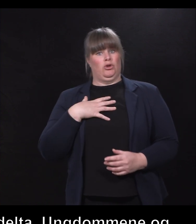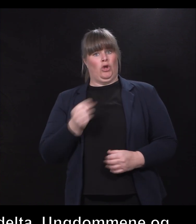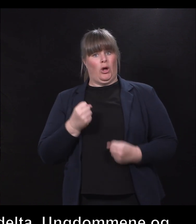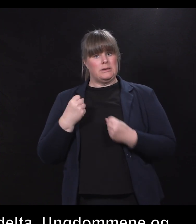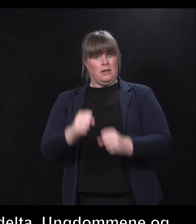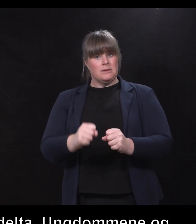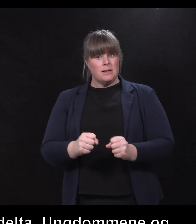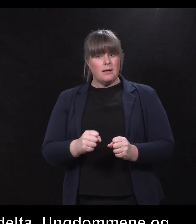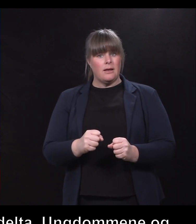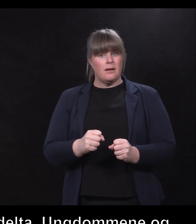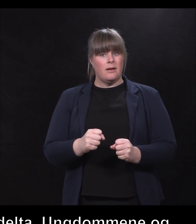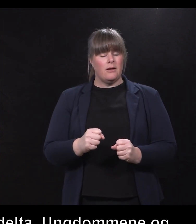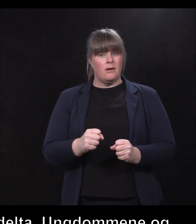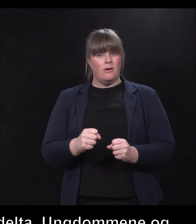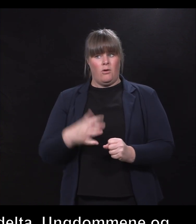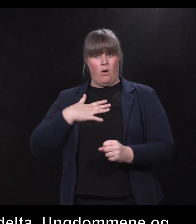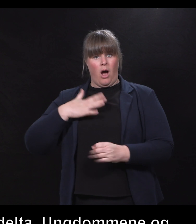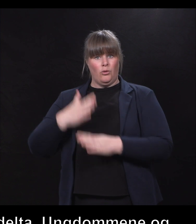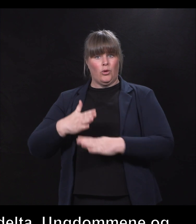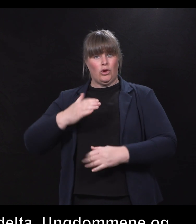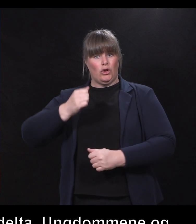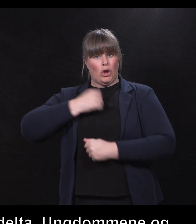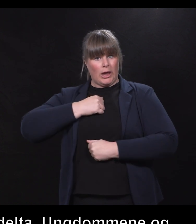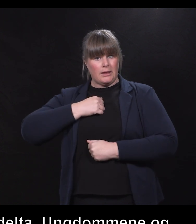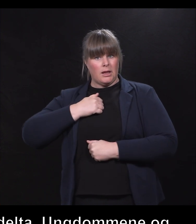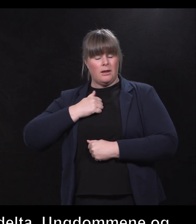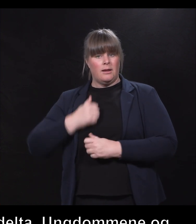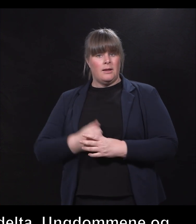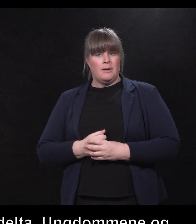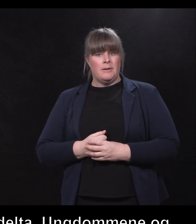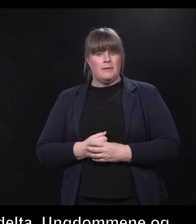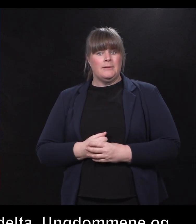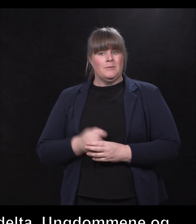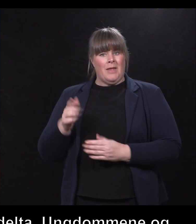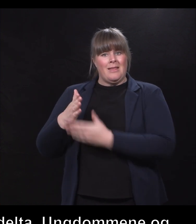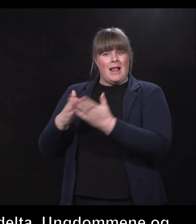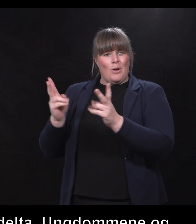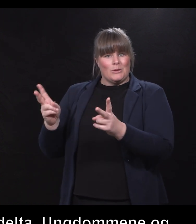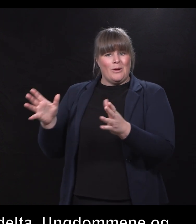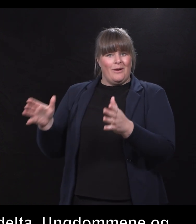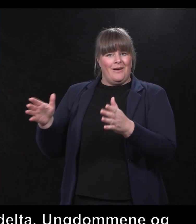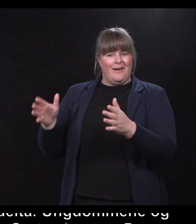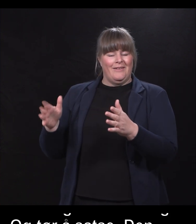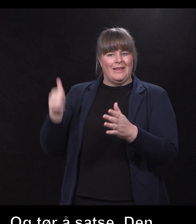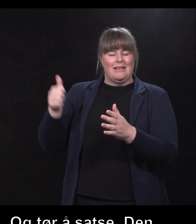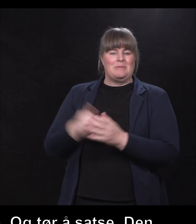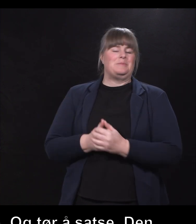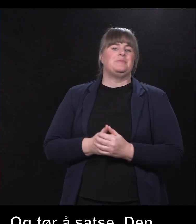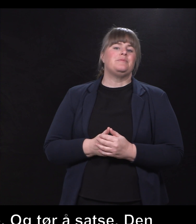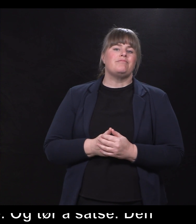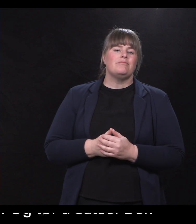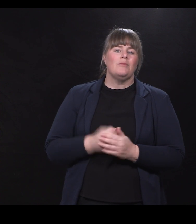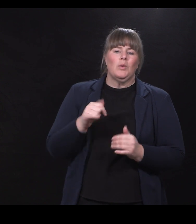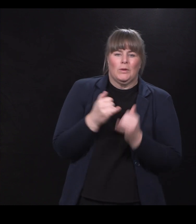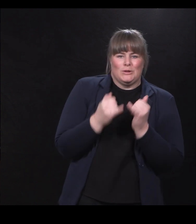og få trygghet til å satse. Absolutt. Så den biten er jo... Vi snakker bare helt til